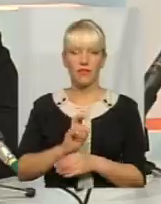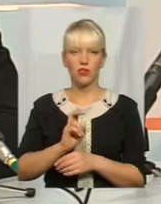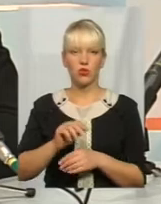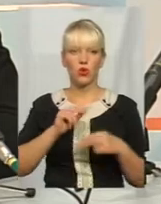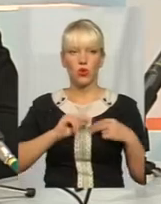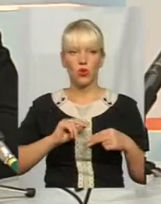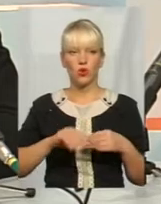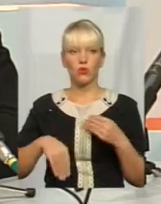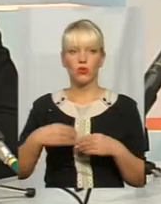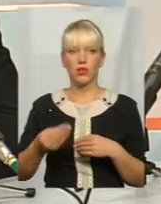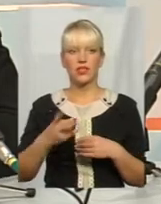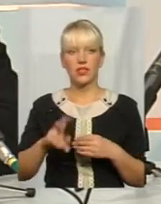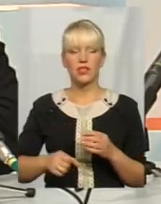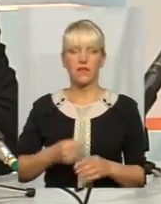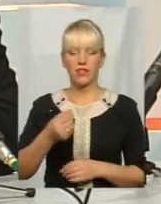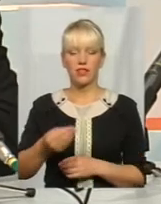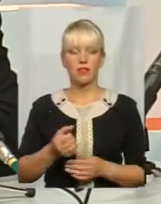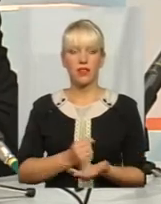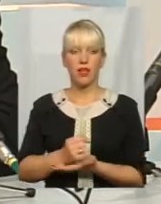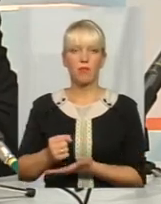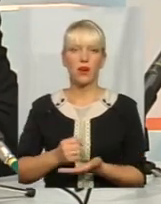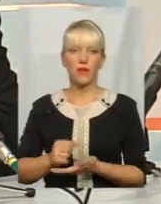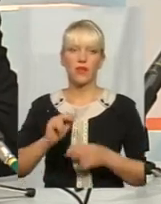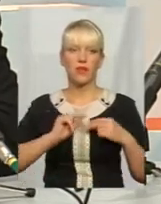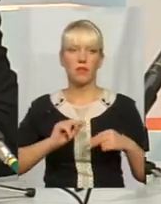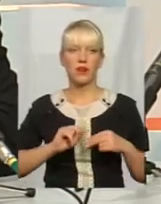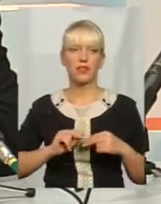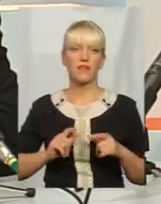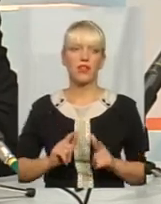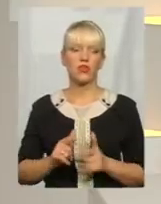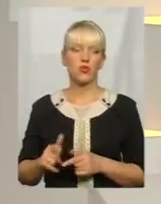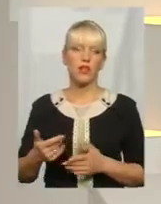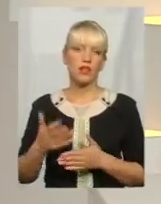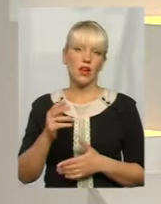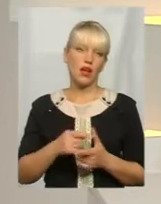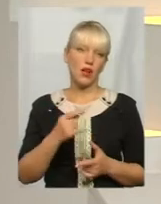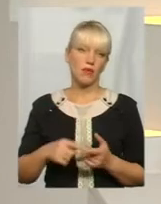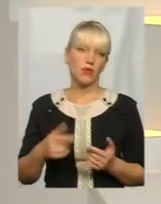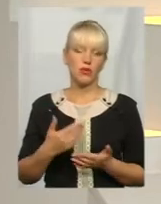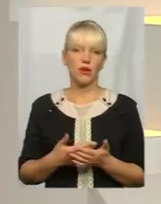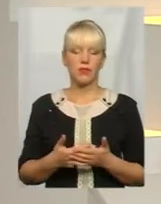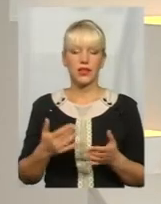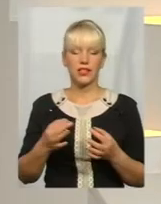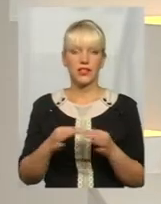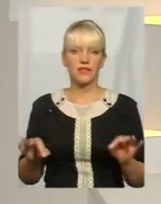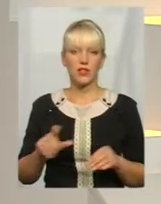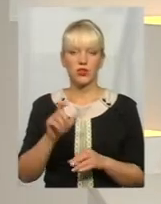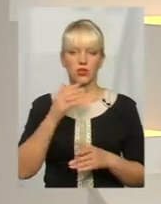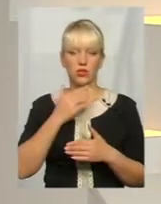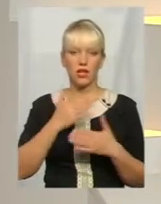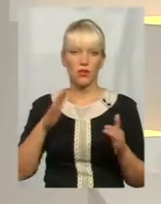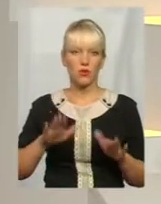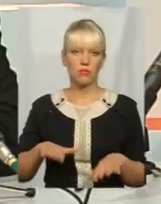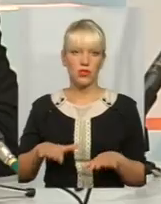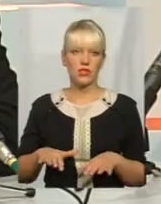за виданими направлення на працевлаштування, до прикладу. Або, якщо вони звільнені з останнього місця робота